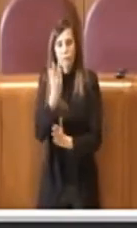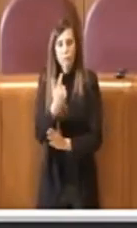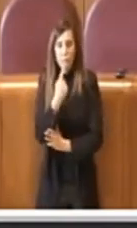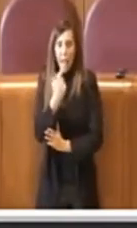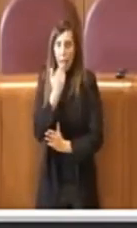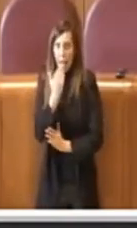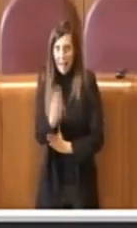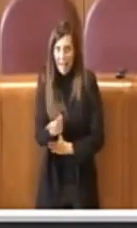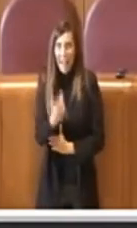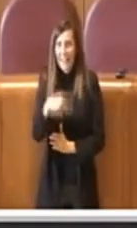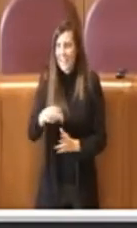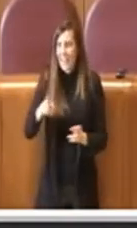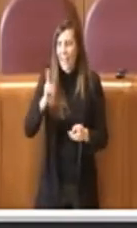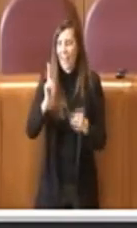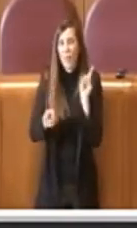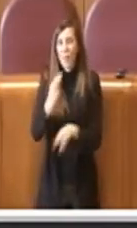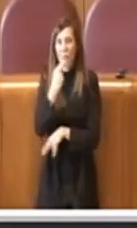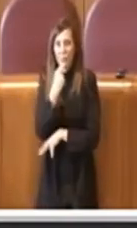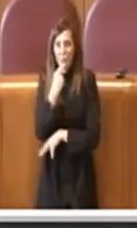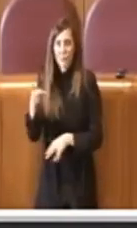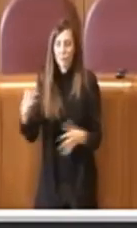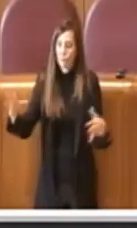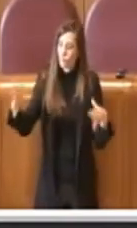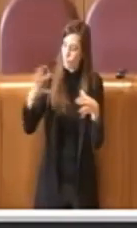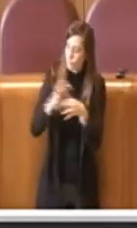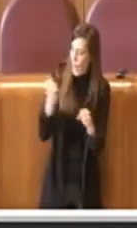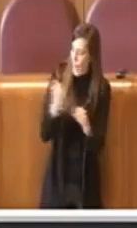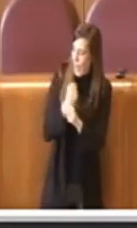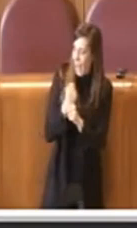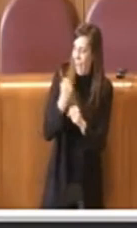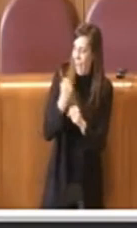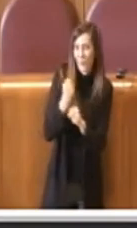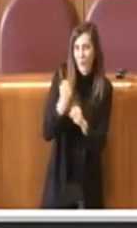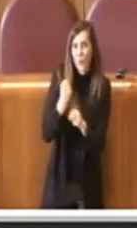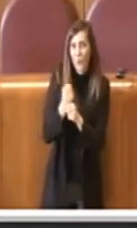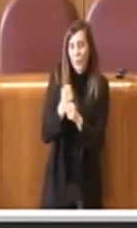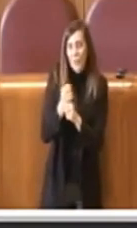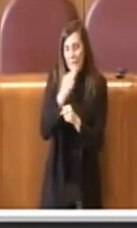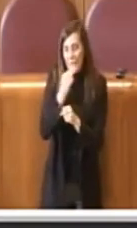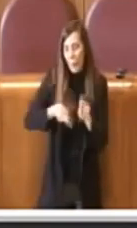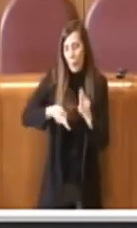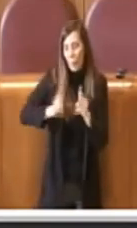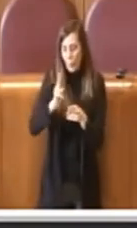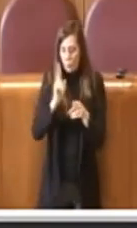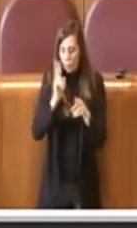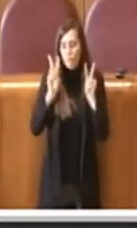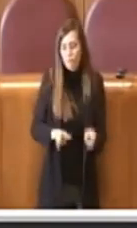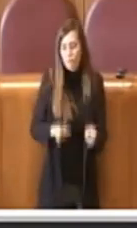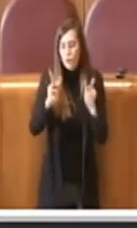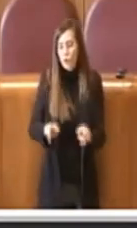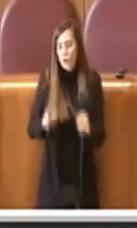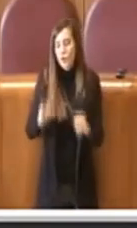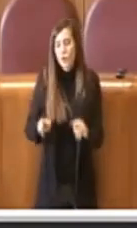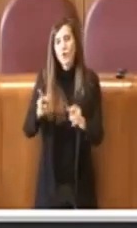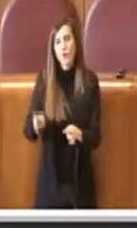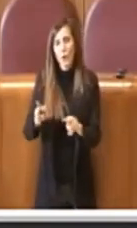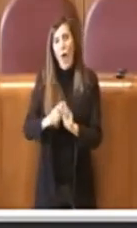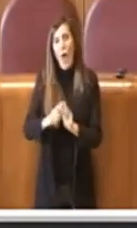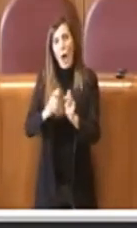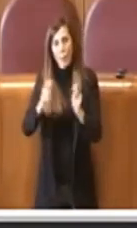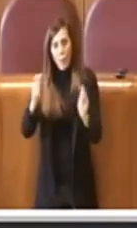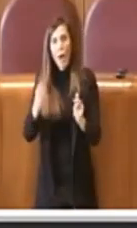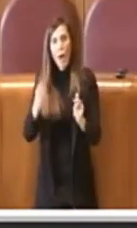concertazione con la Polizia Locale, abbiamo reso più efficiente quindi il controllo della Polizia Locale, quindi ampliando anche e